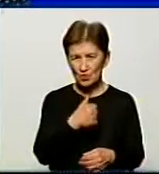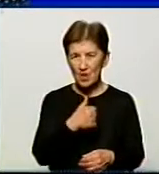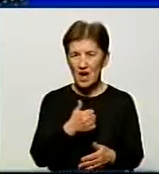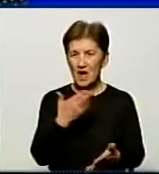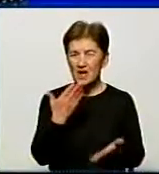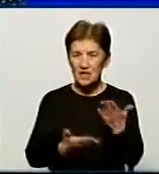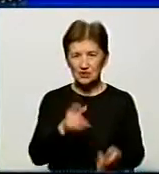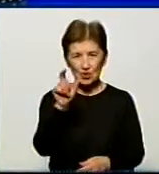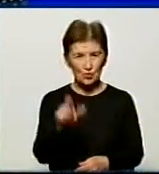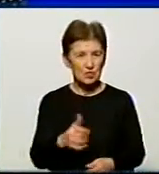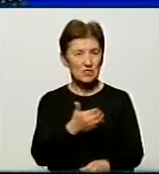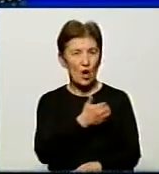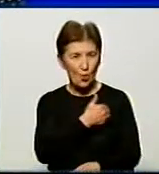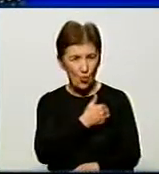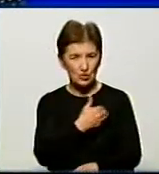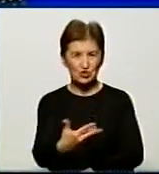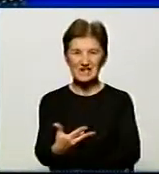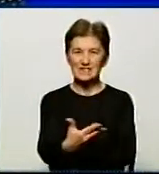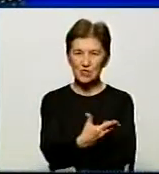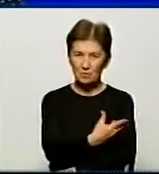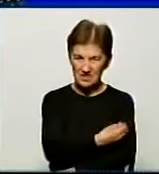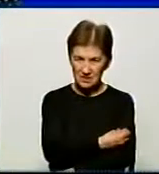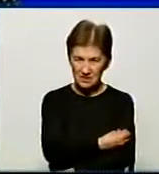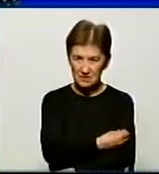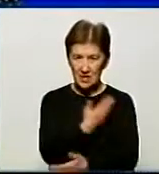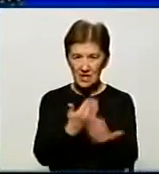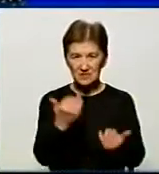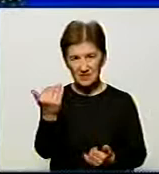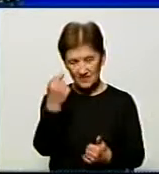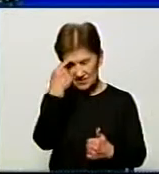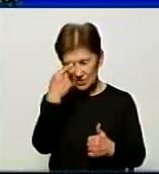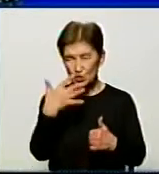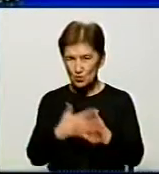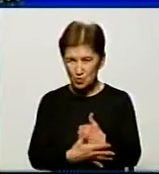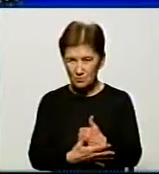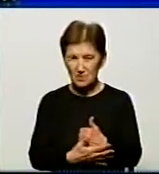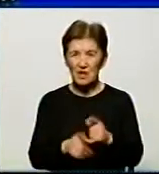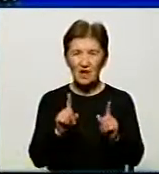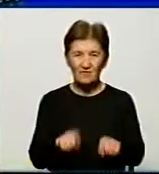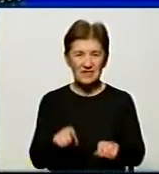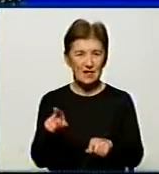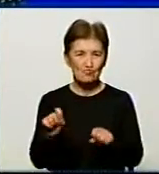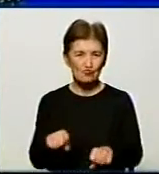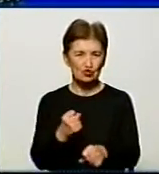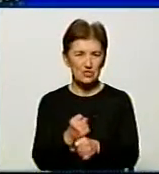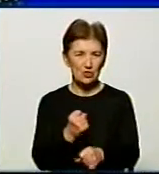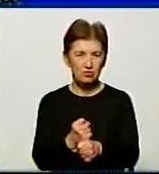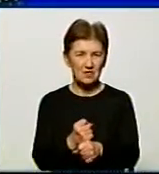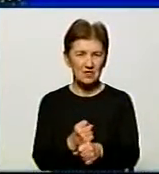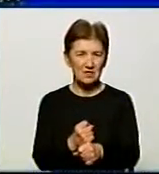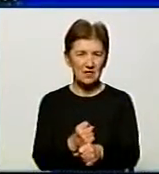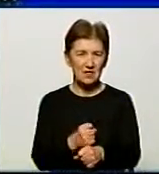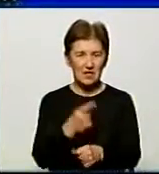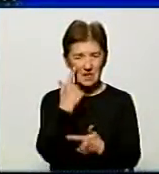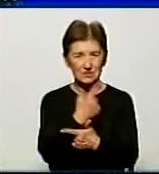щепитися, і якщо вона вже зрозуміла, що це треба робити, то вона може зробити це, заявивши